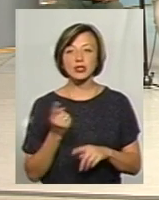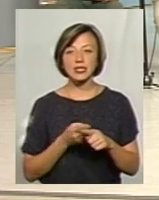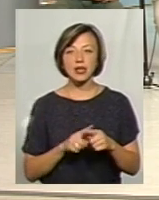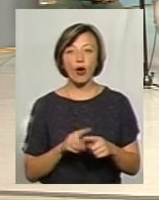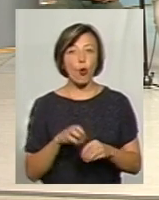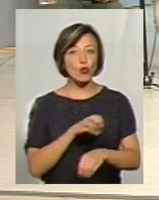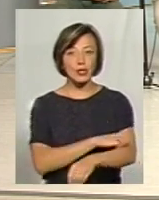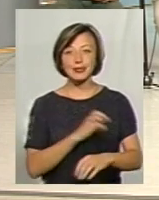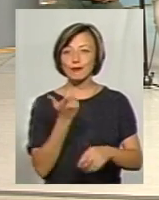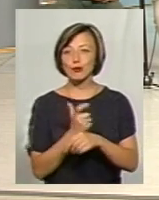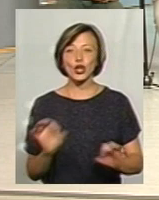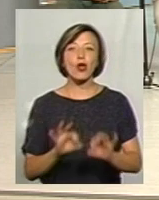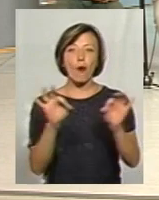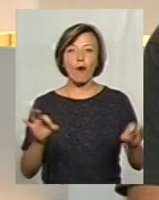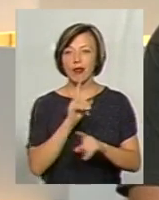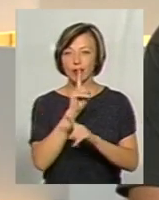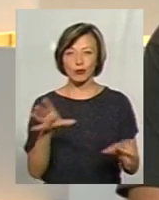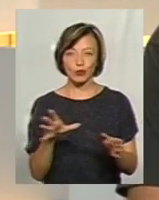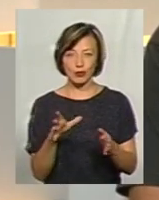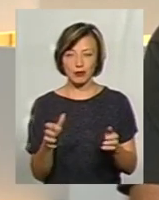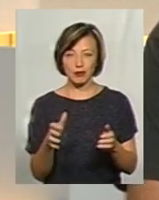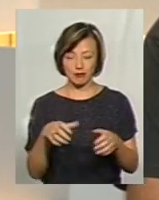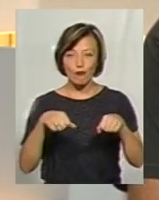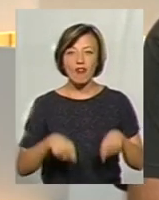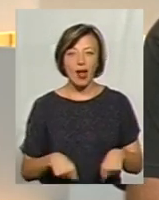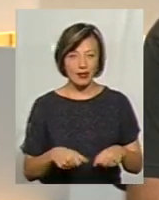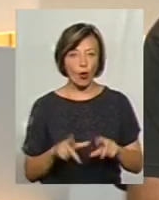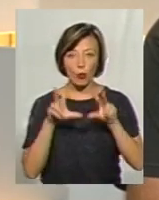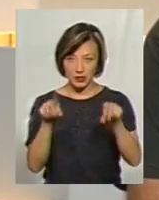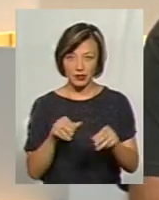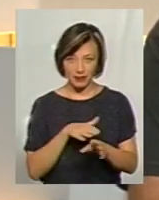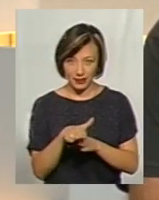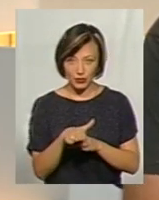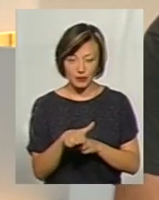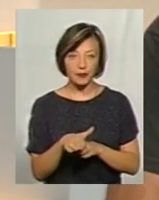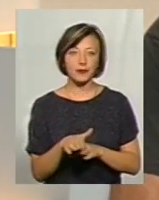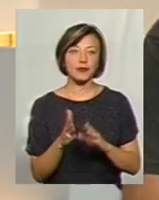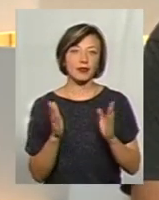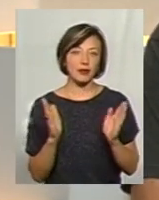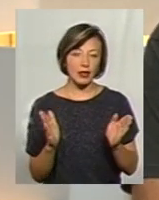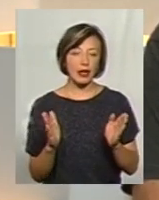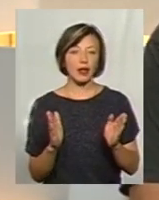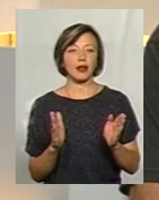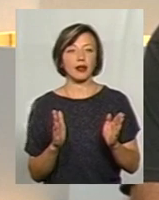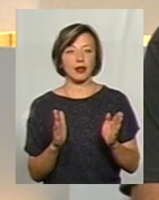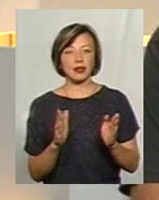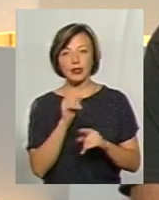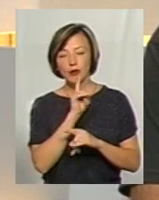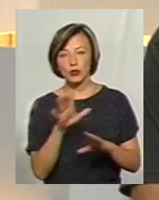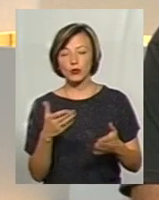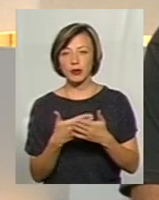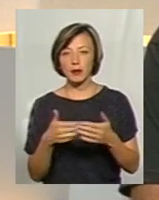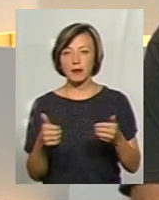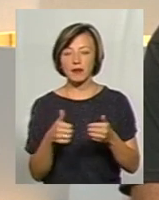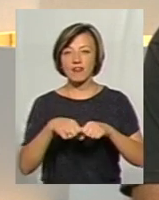Комуністи більше ніколи не будуть при владі в Україні. Обіцянка виконана, так. Так. Вони ніколи більше не будуть при владі, так, як і не будуть при